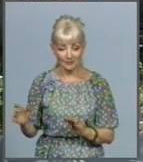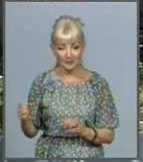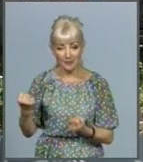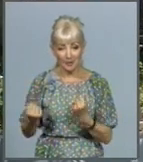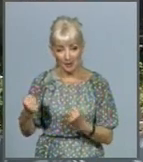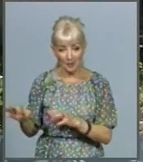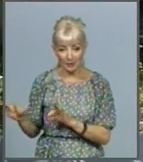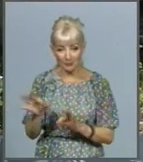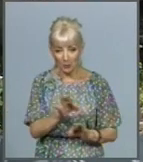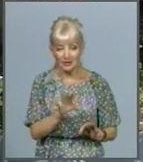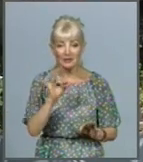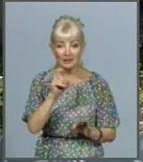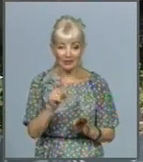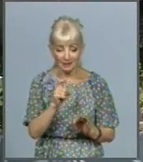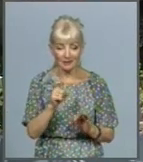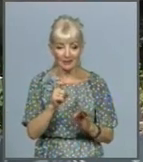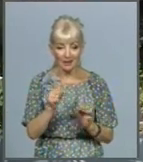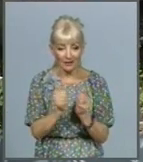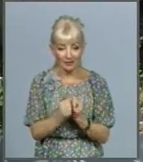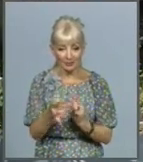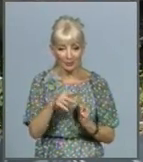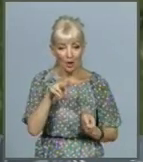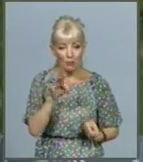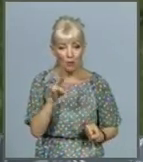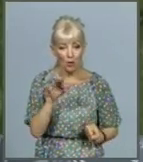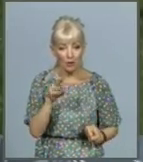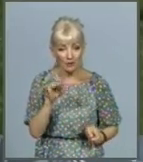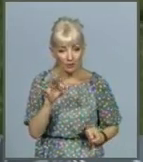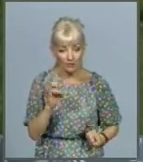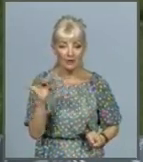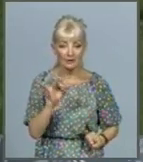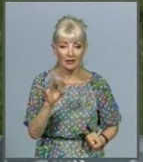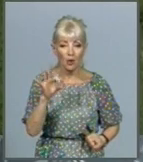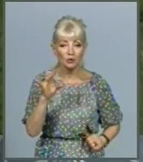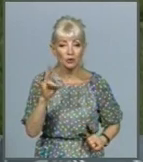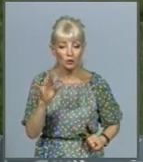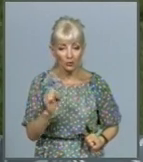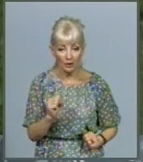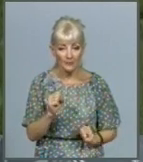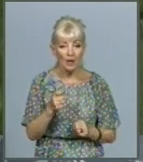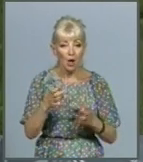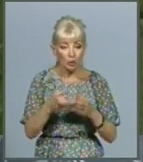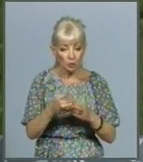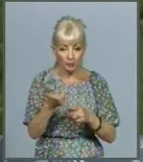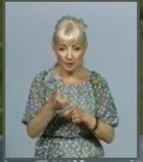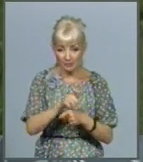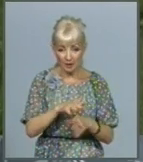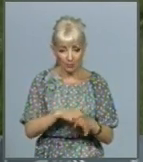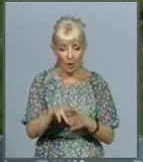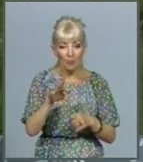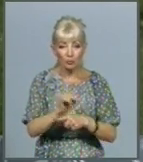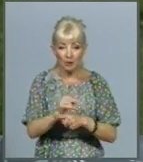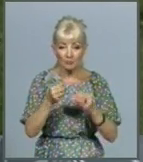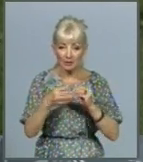та Основи. І як наслідок групи переповнені. По нормативам має бути по 15 людей. А тисі багато – і